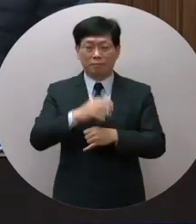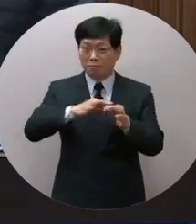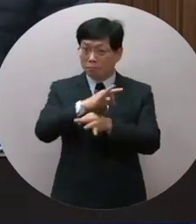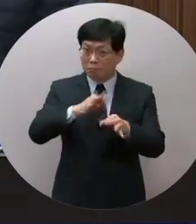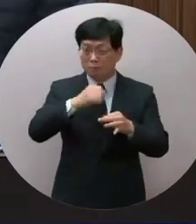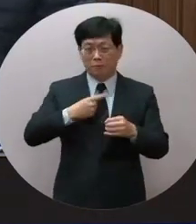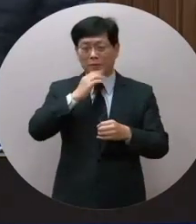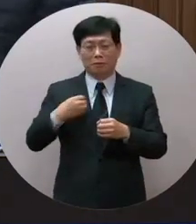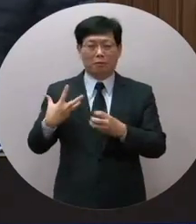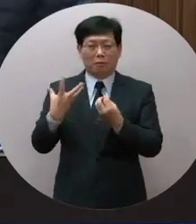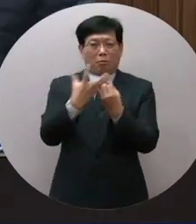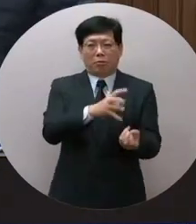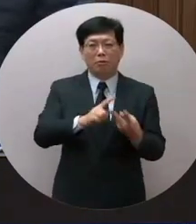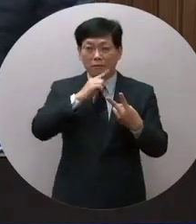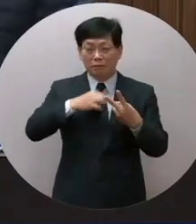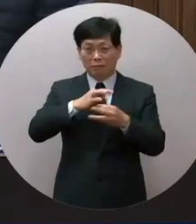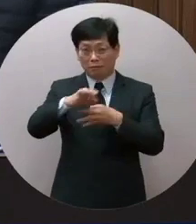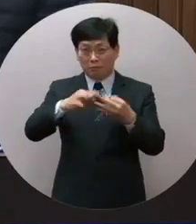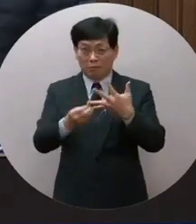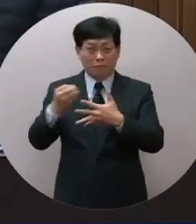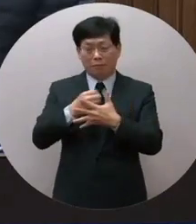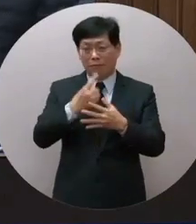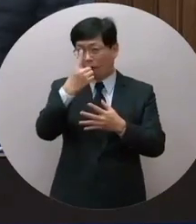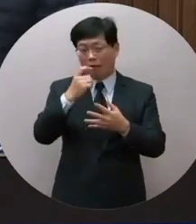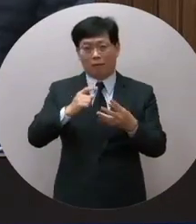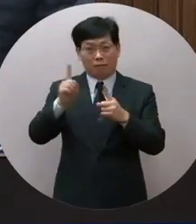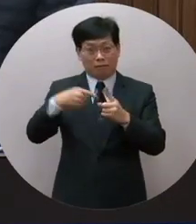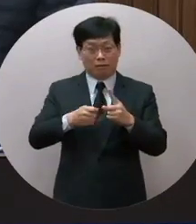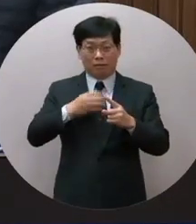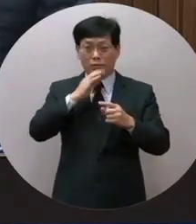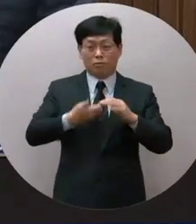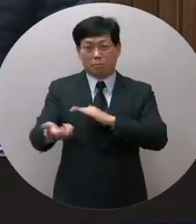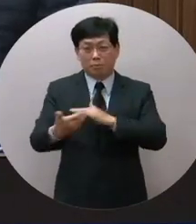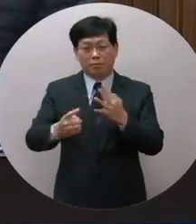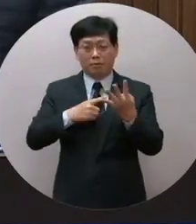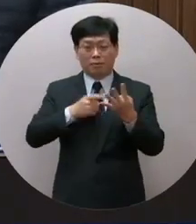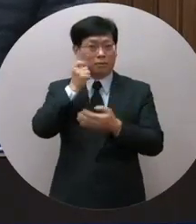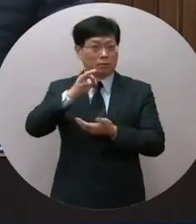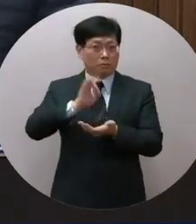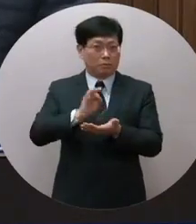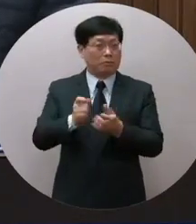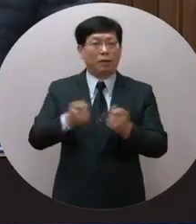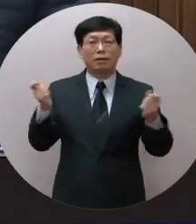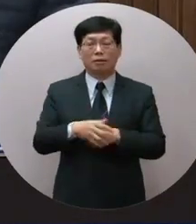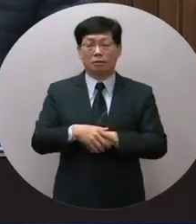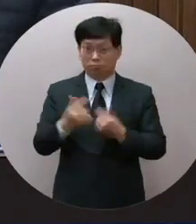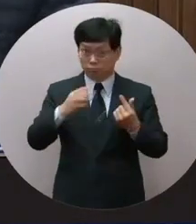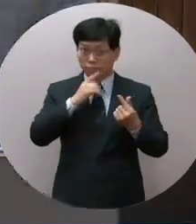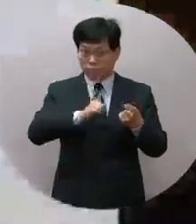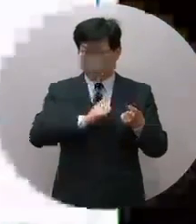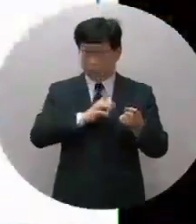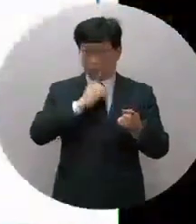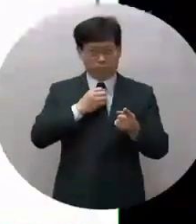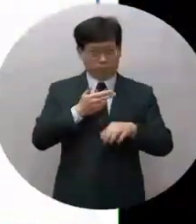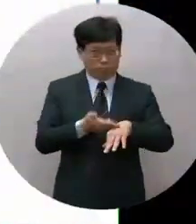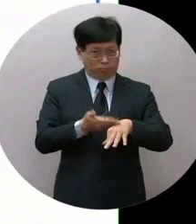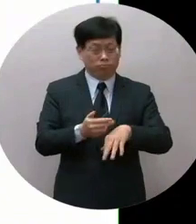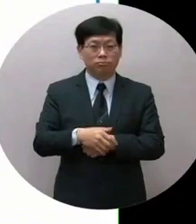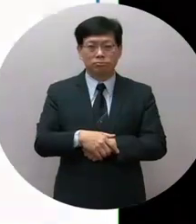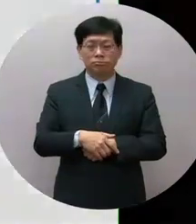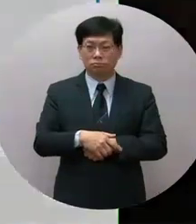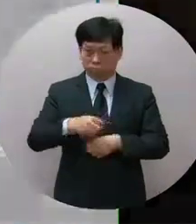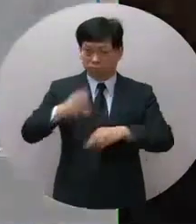經貿網路被變化產業結構升級面臨問題人才外流非常嚴重長期低息的問題我要請教院長尤其以你的執行率